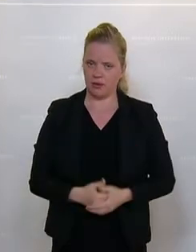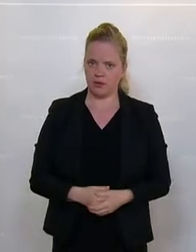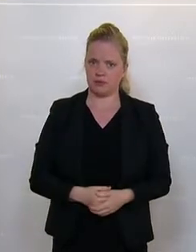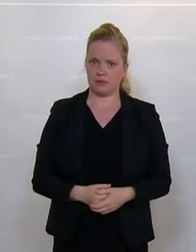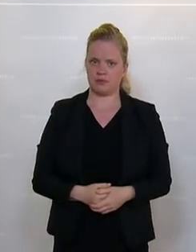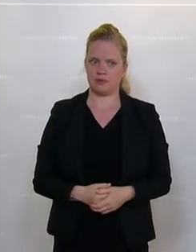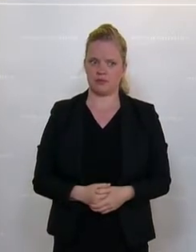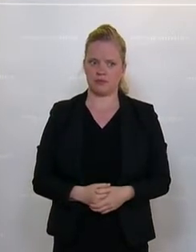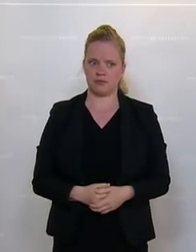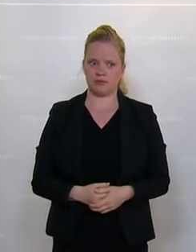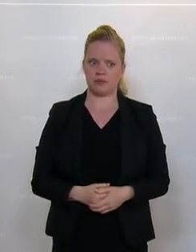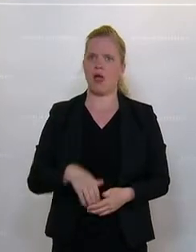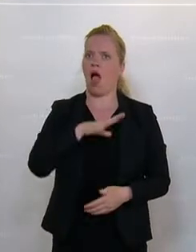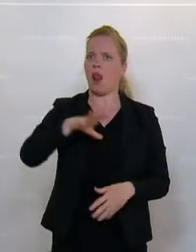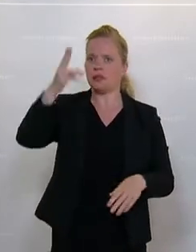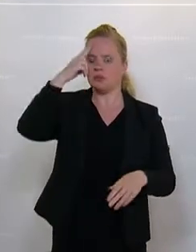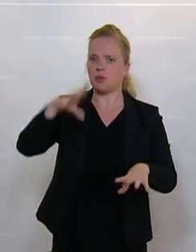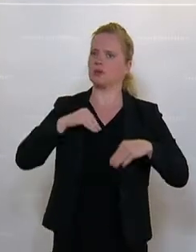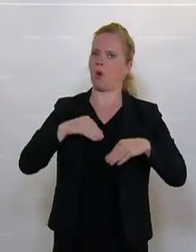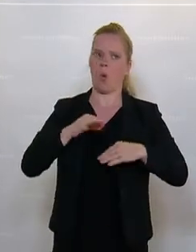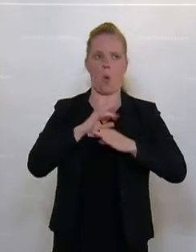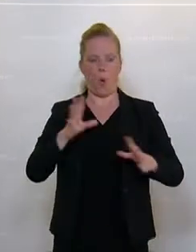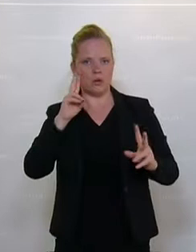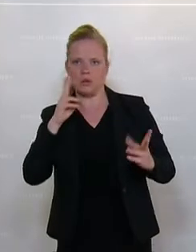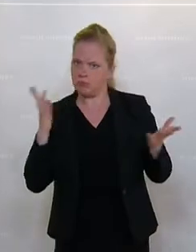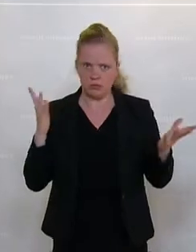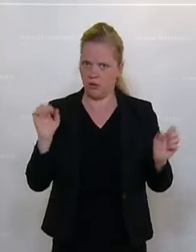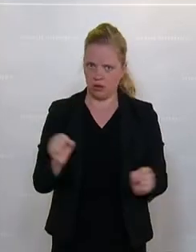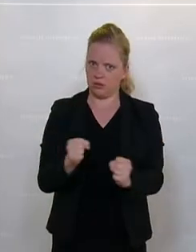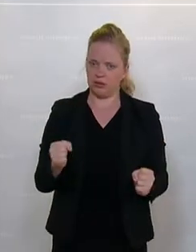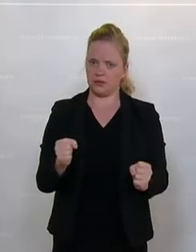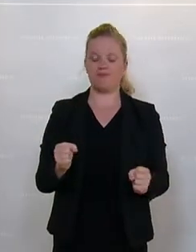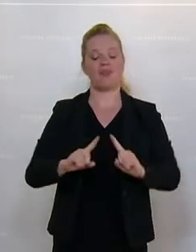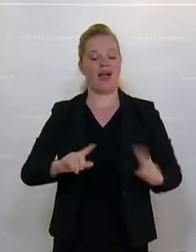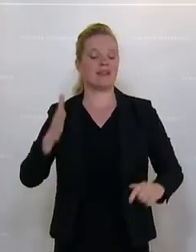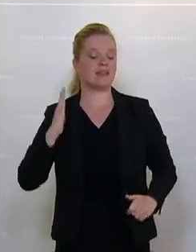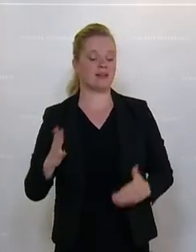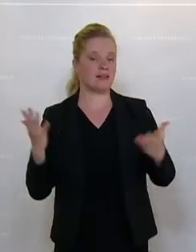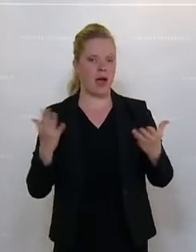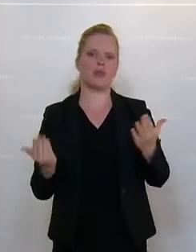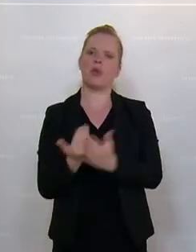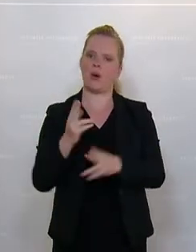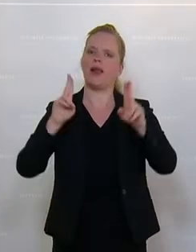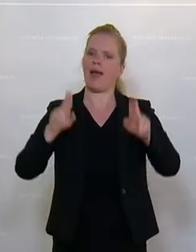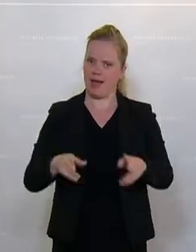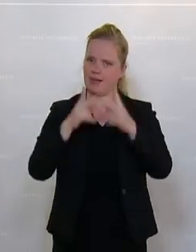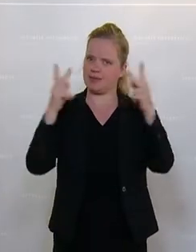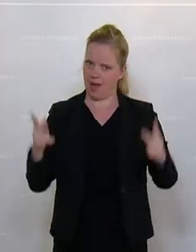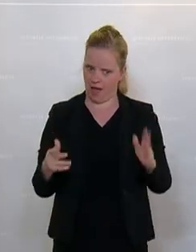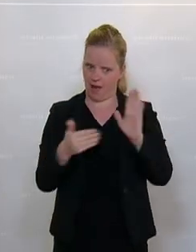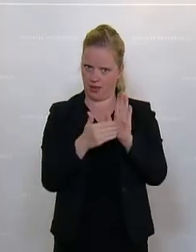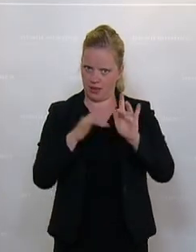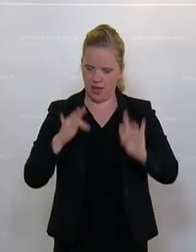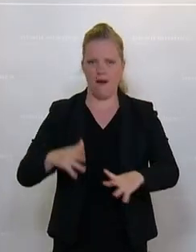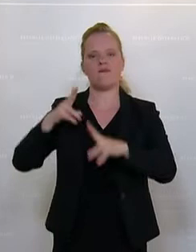Also sakrosant, alles zur Kenntnis zu nehmen, so kann es ja auch nicht sein. Und wir haben auf der anderen Seite einen neuen Rechtsrahmen auch dahingehend, dass der